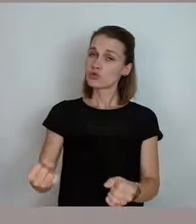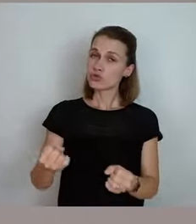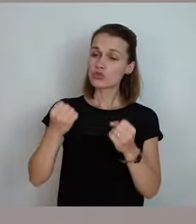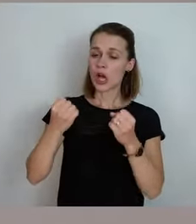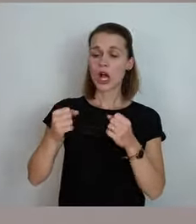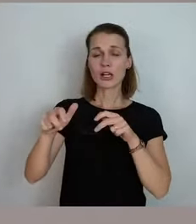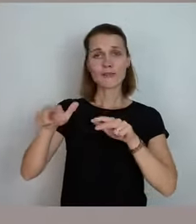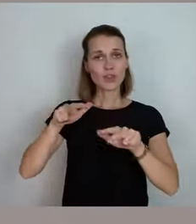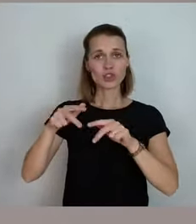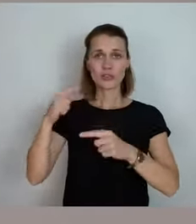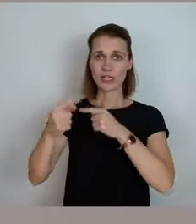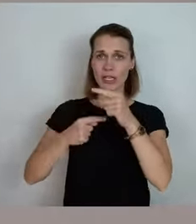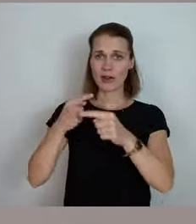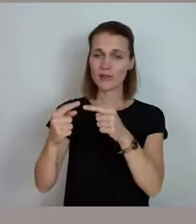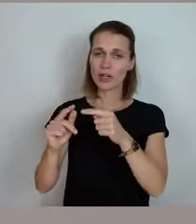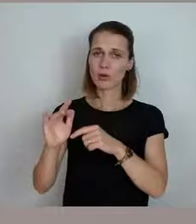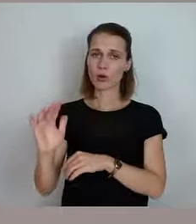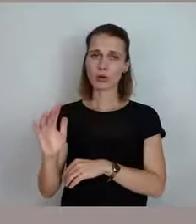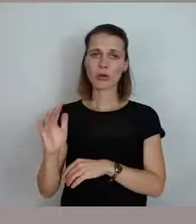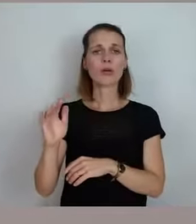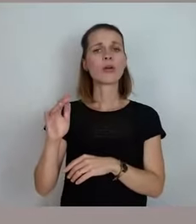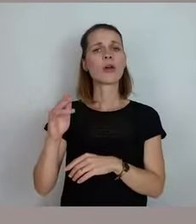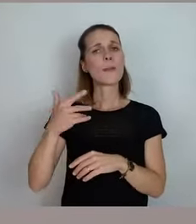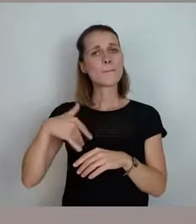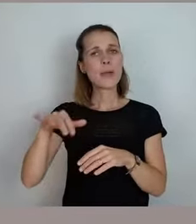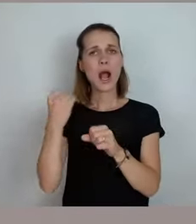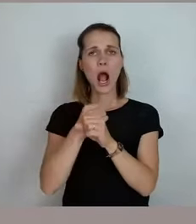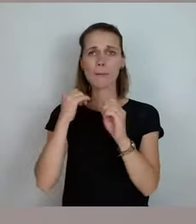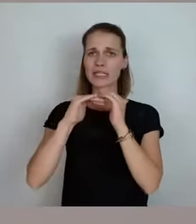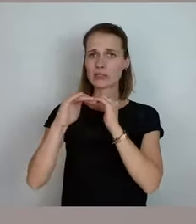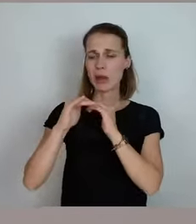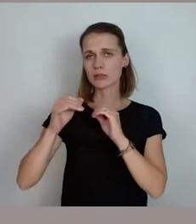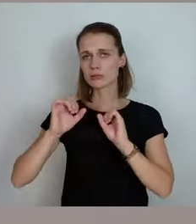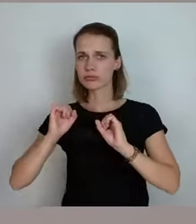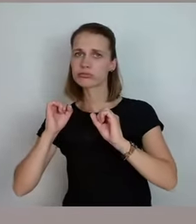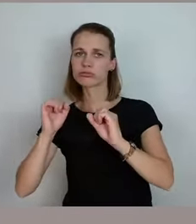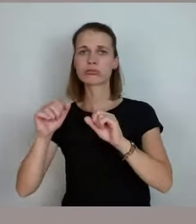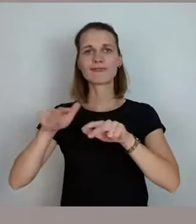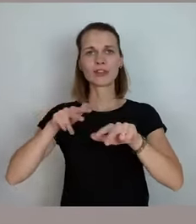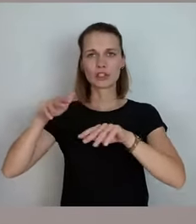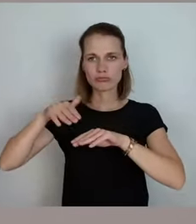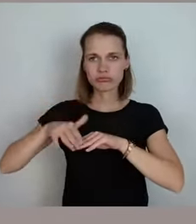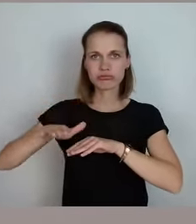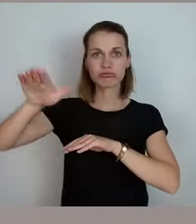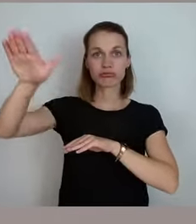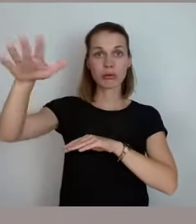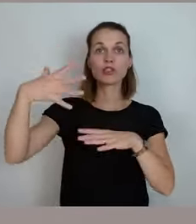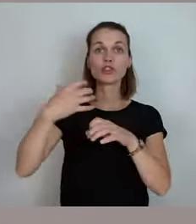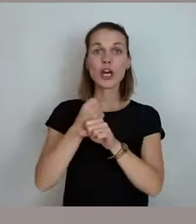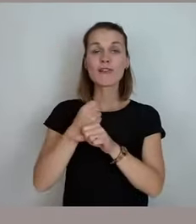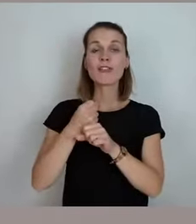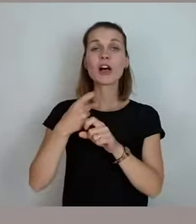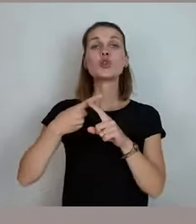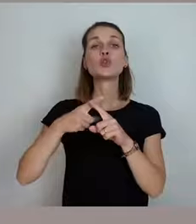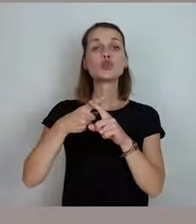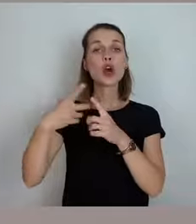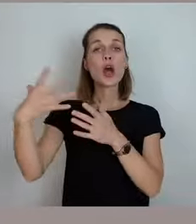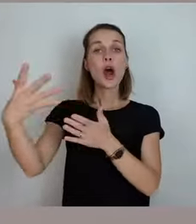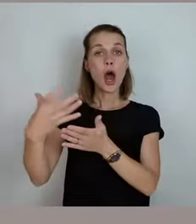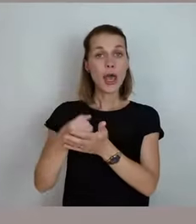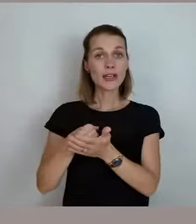mehr Wirtschaftswachstum, mit mehr Arbeitsplätzen, dafür sorgen, dass mehr Steuereinnahmen kommen. So war damals unser Weg,